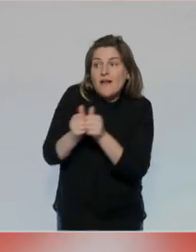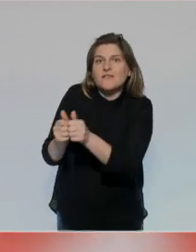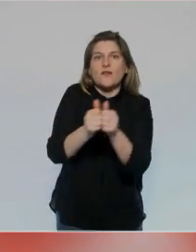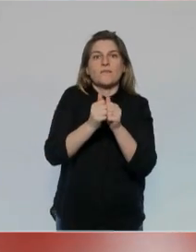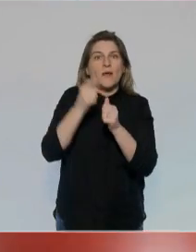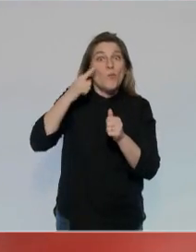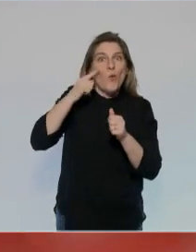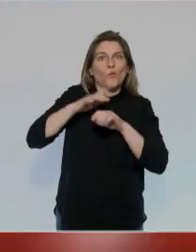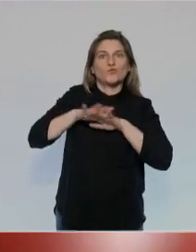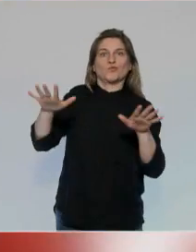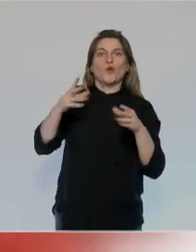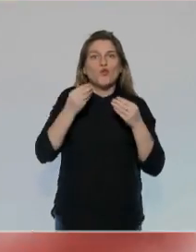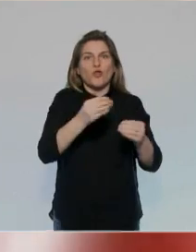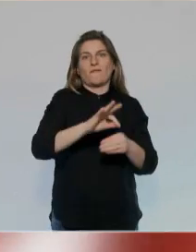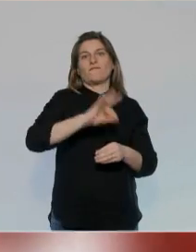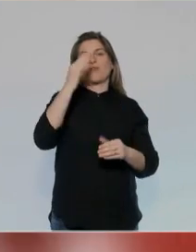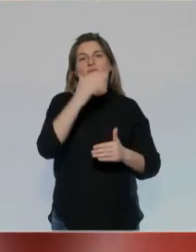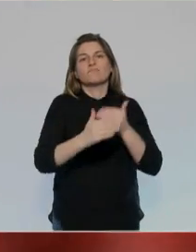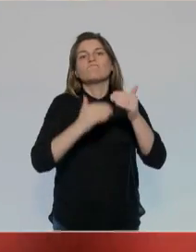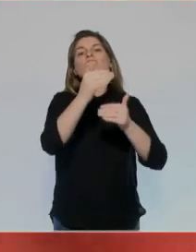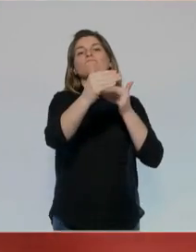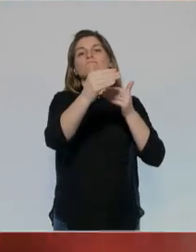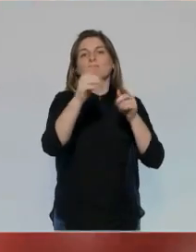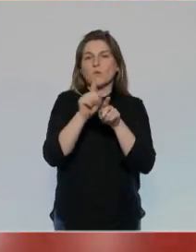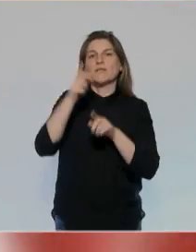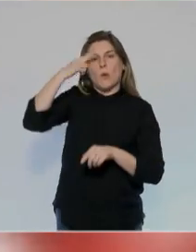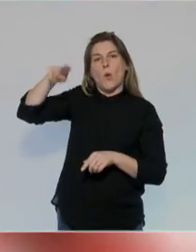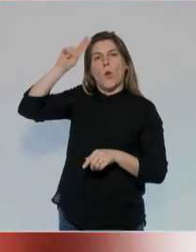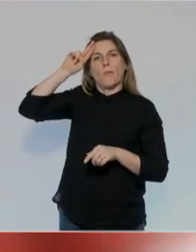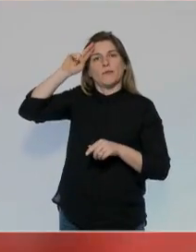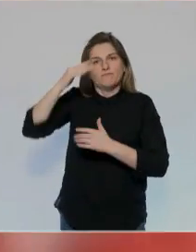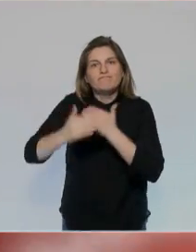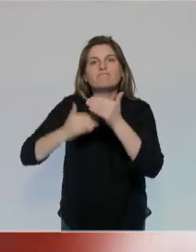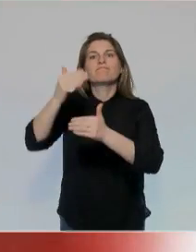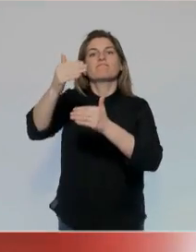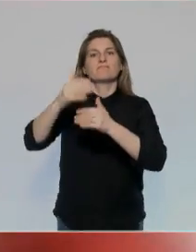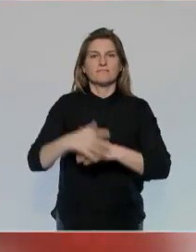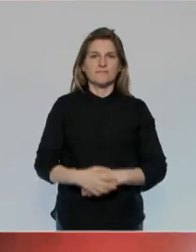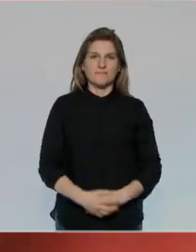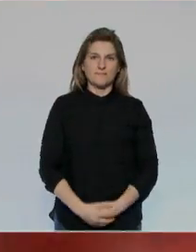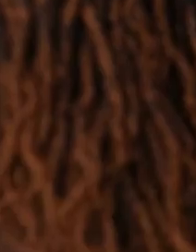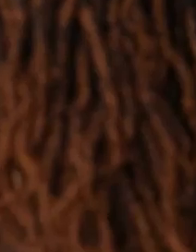tout le monde pour remettre la France sur le chemin du progrès et l'Europe sur ses rails.